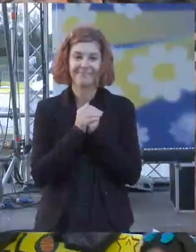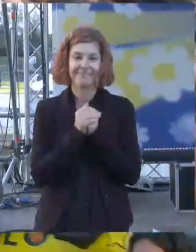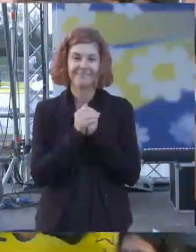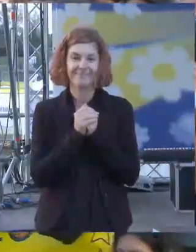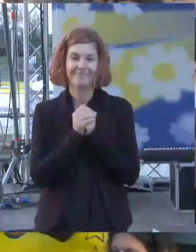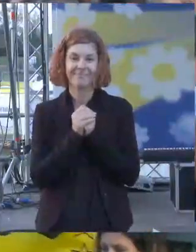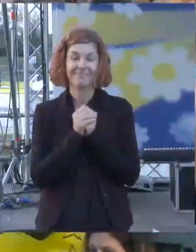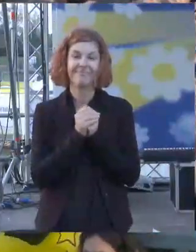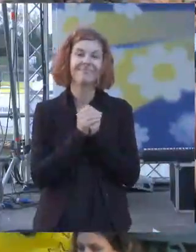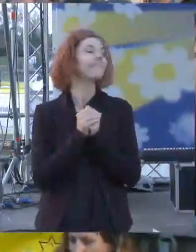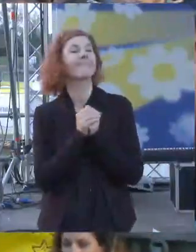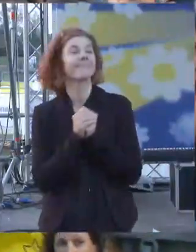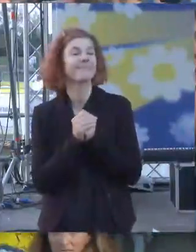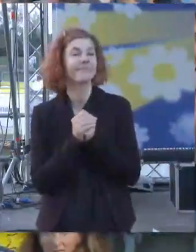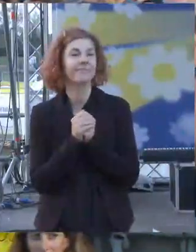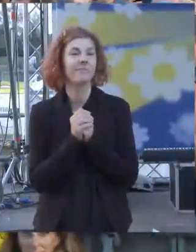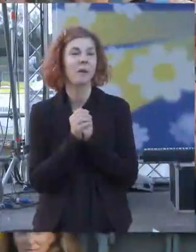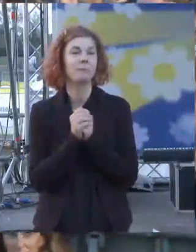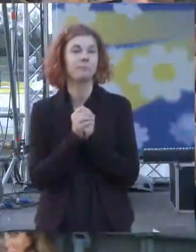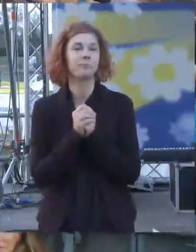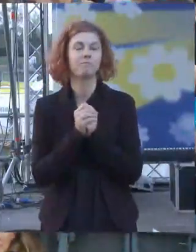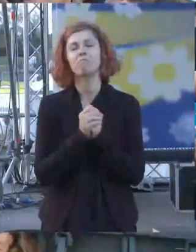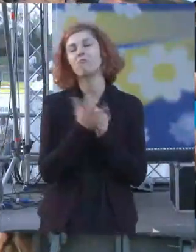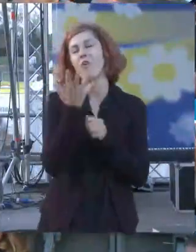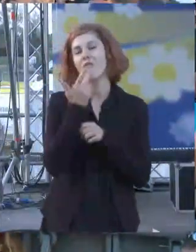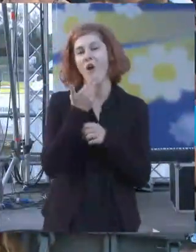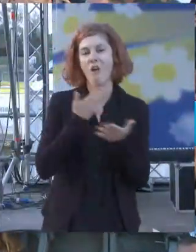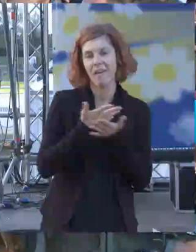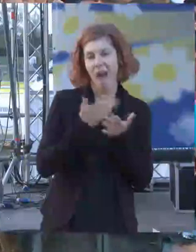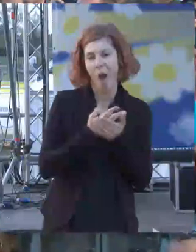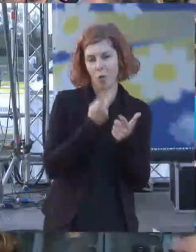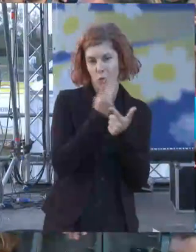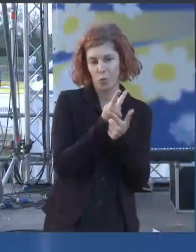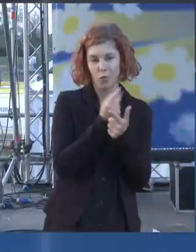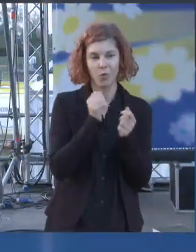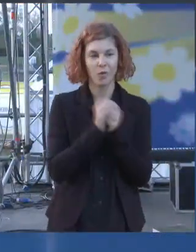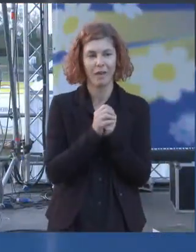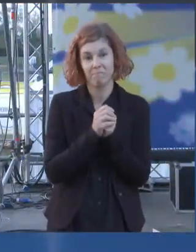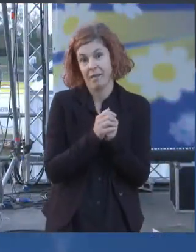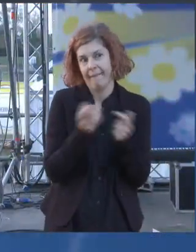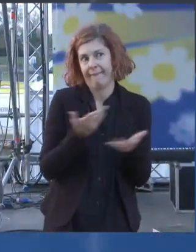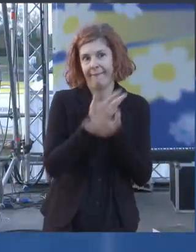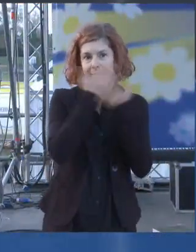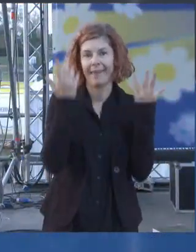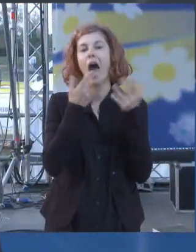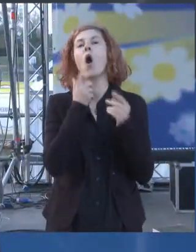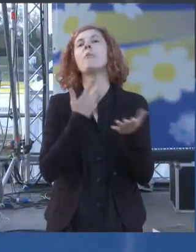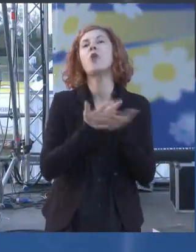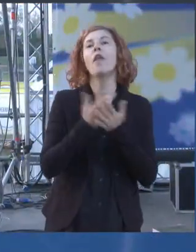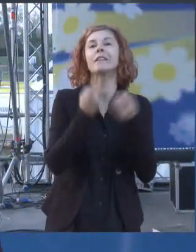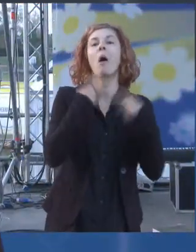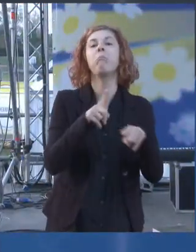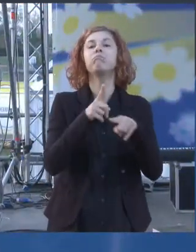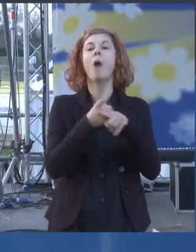abbiamo vi racconto due cose perché poi chiaramente queste notizie non passano non possono